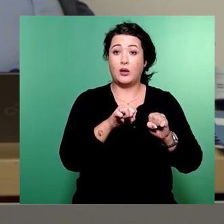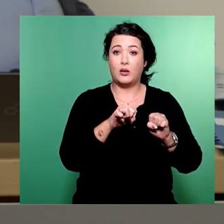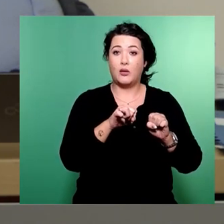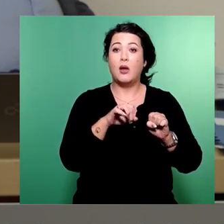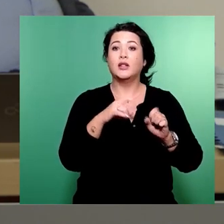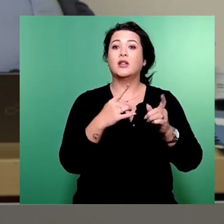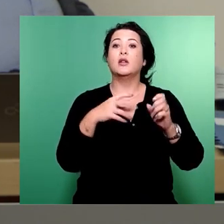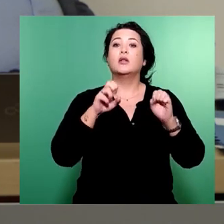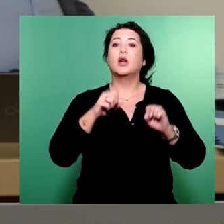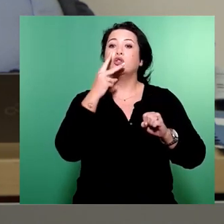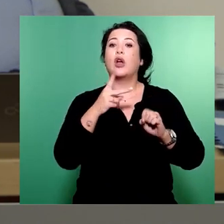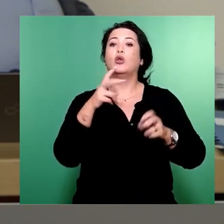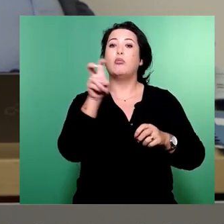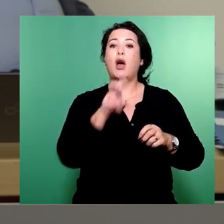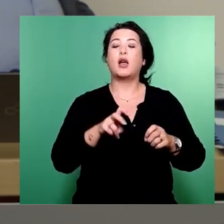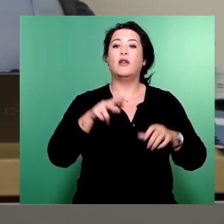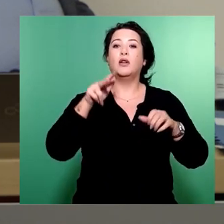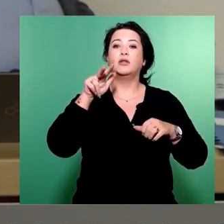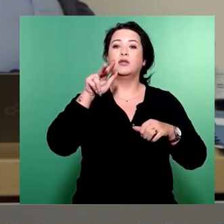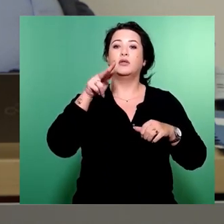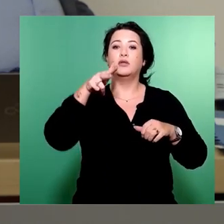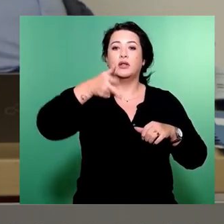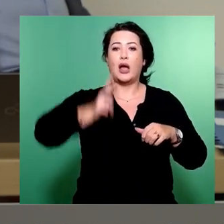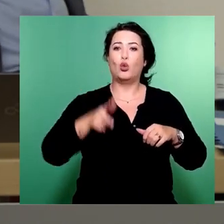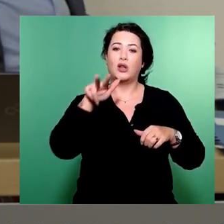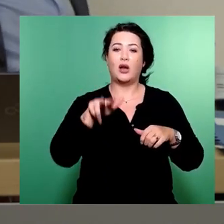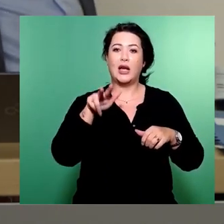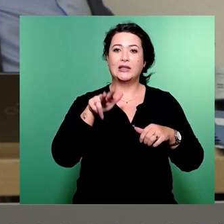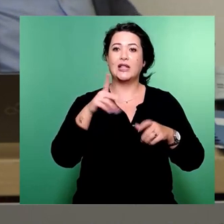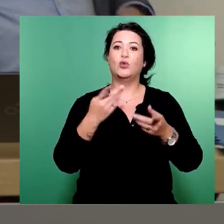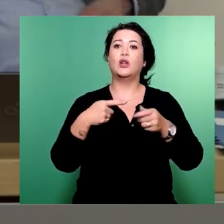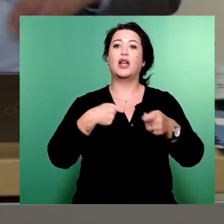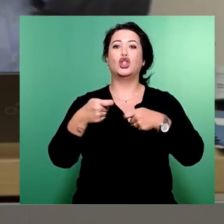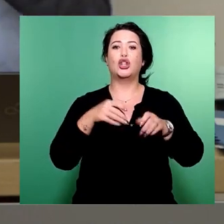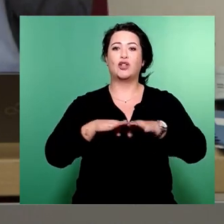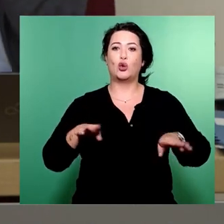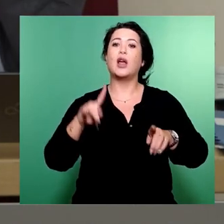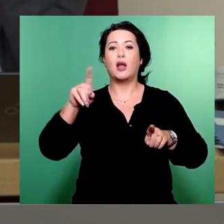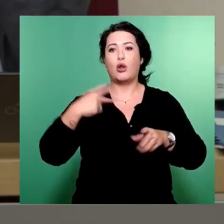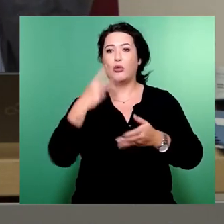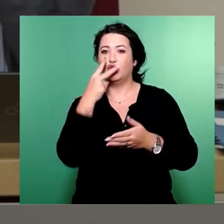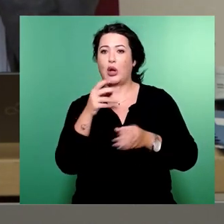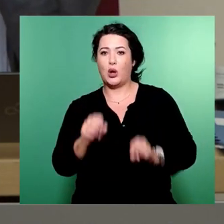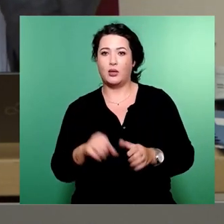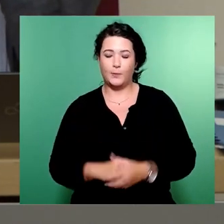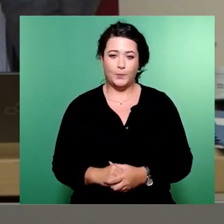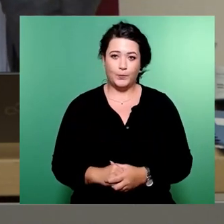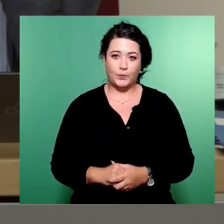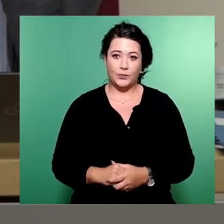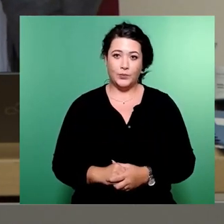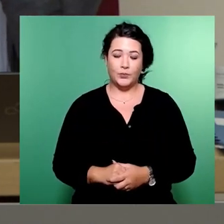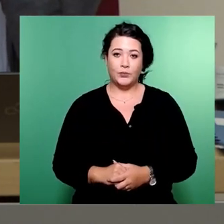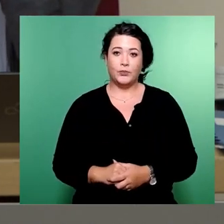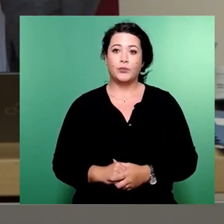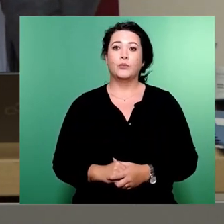313 BGB Störungen der Geschäftsgrundlage heranziehen. Und das ist insbesondere